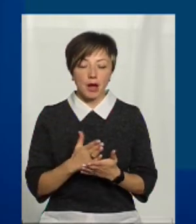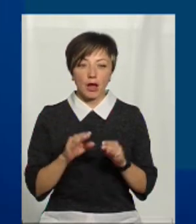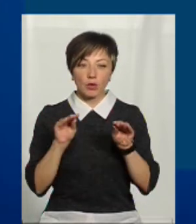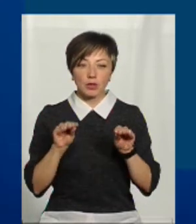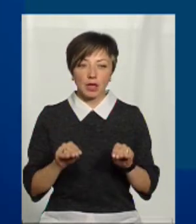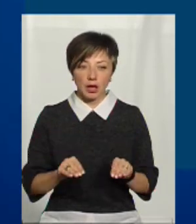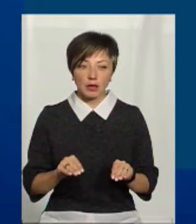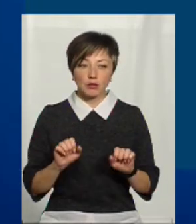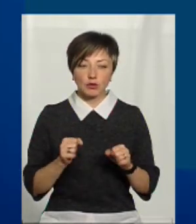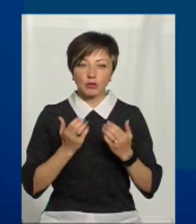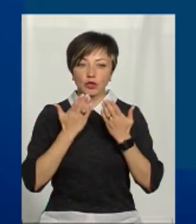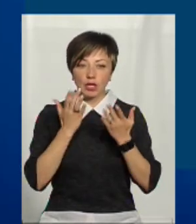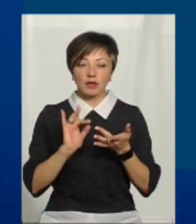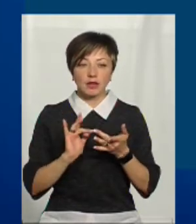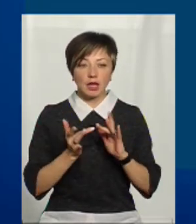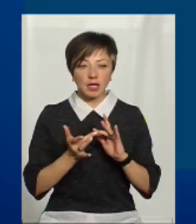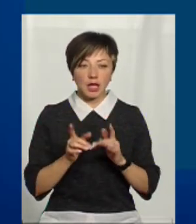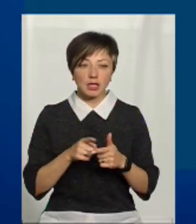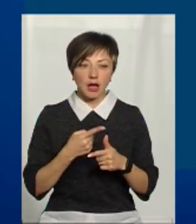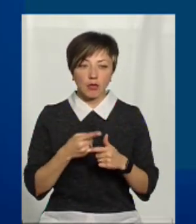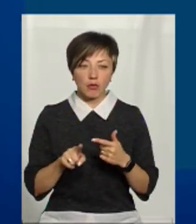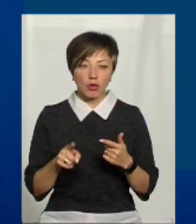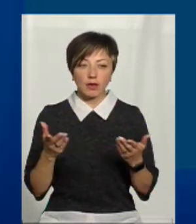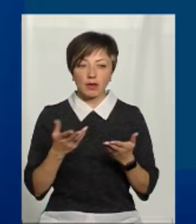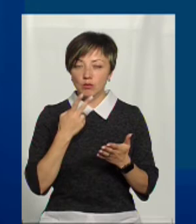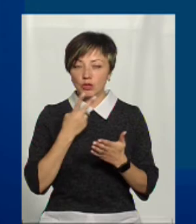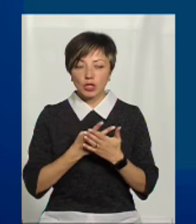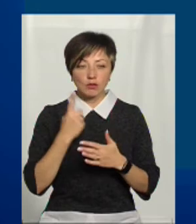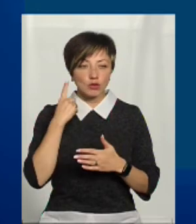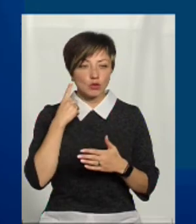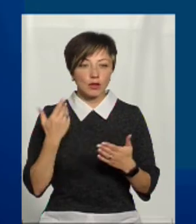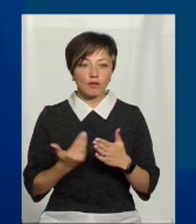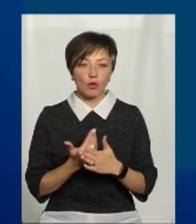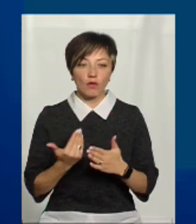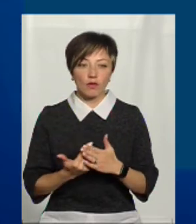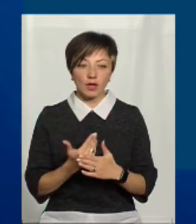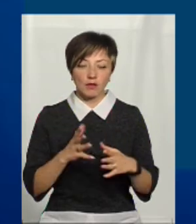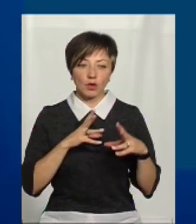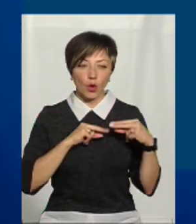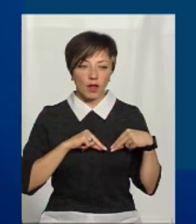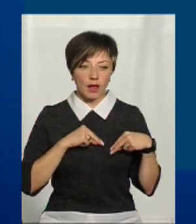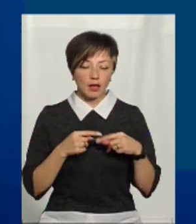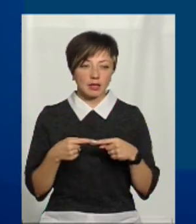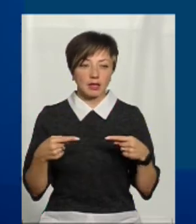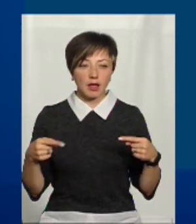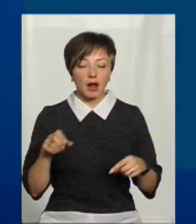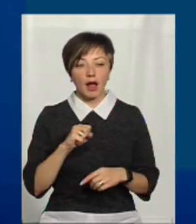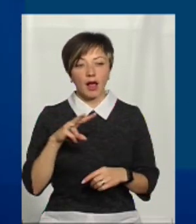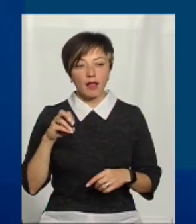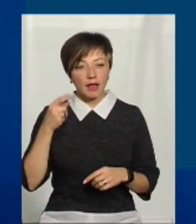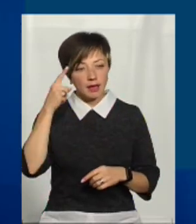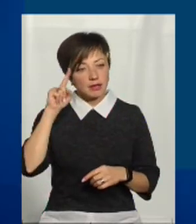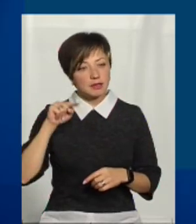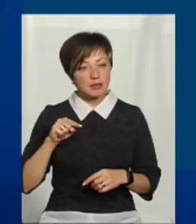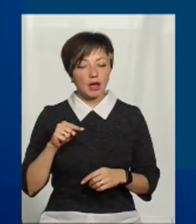я можу прочитати в інтернеті або десь побачити чи почути в новинах від колег своїх і так далі. Але я знаю, що